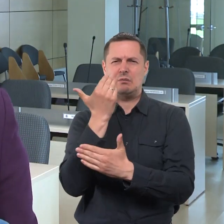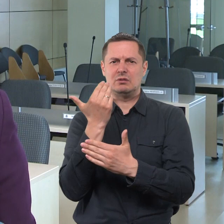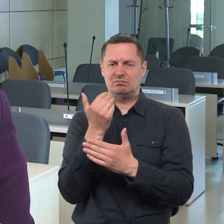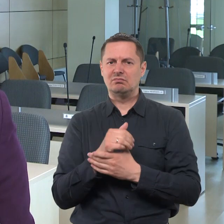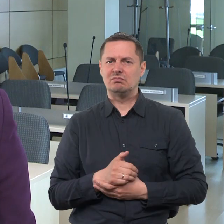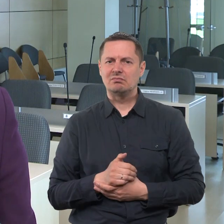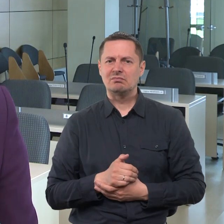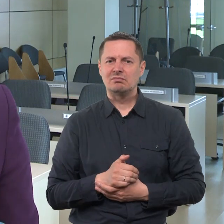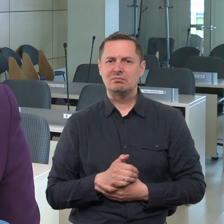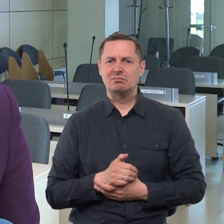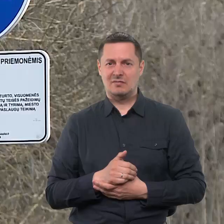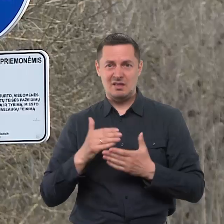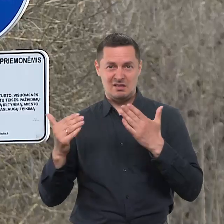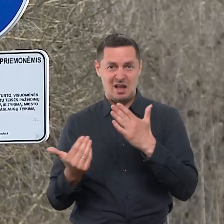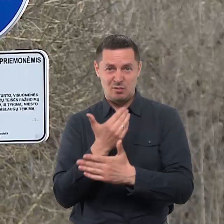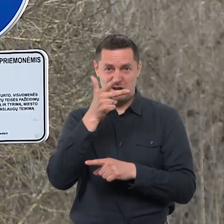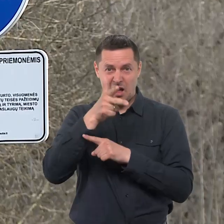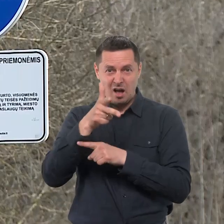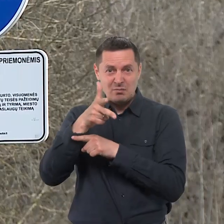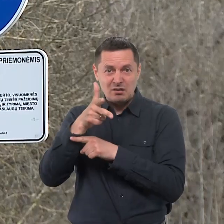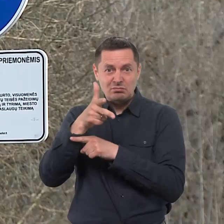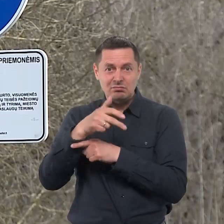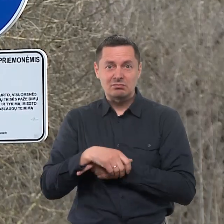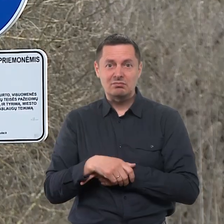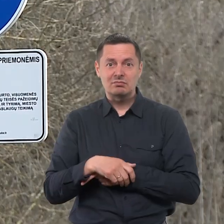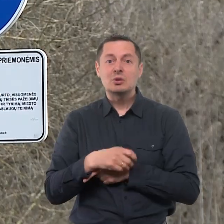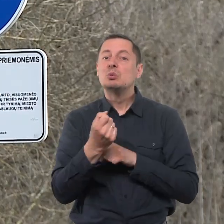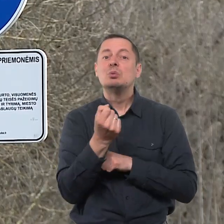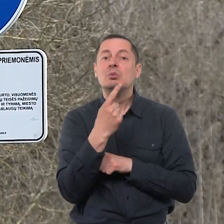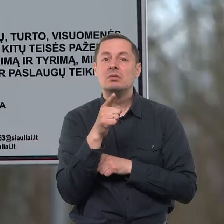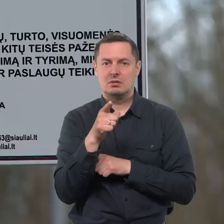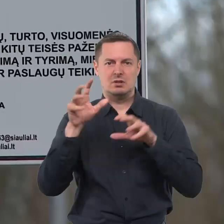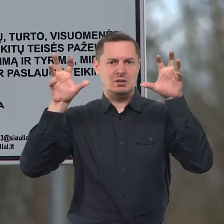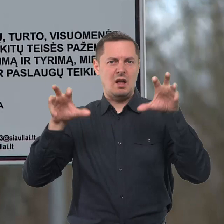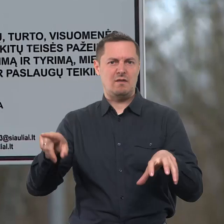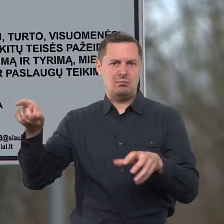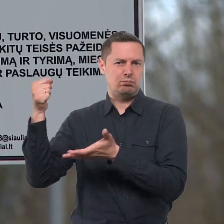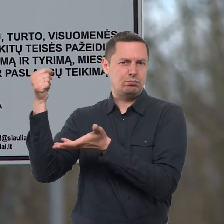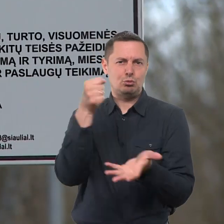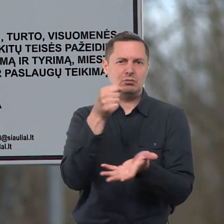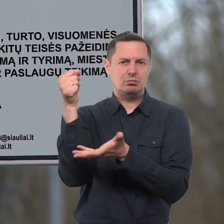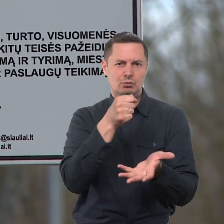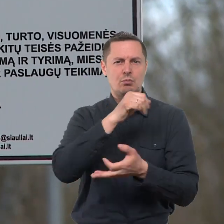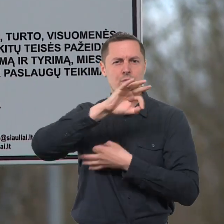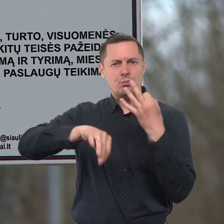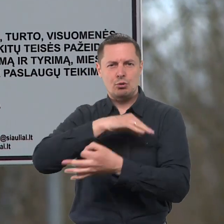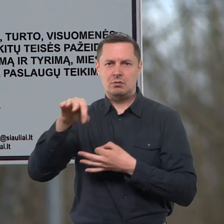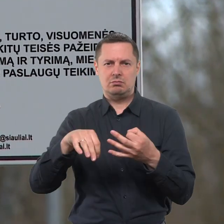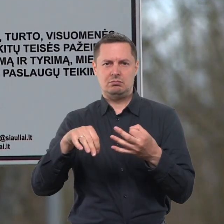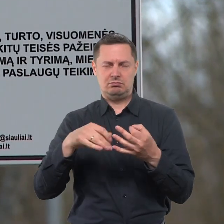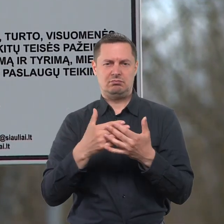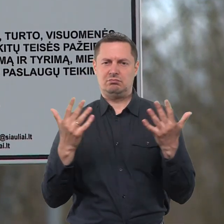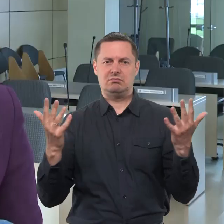kameros, kurios yra pajungiamas naujai, tai jos iš principo yra tiek iš užsivaldybės atbiudžeto finansuojamos, tiek ir per įvairiausius